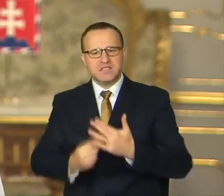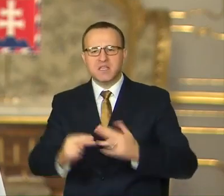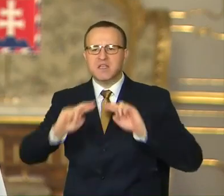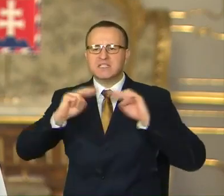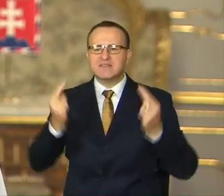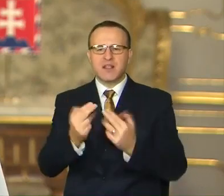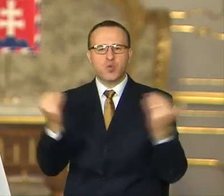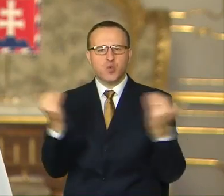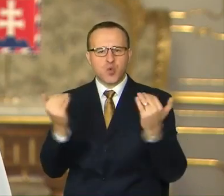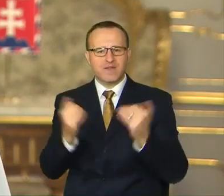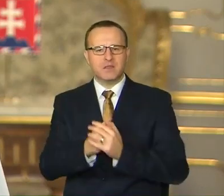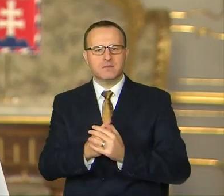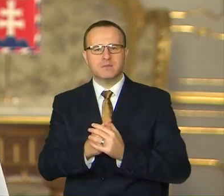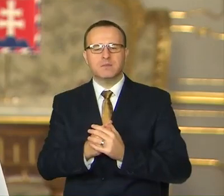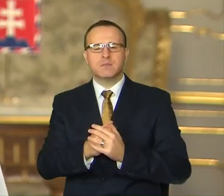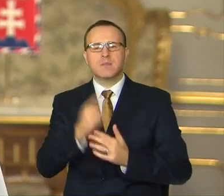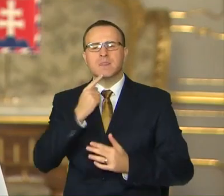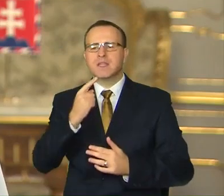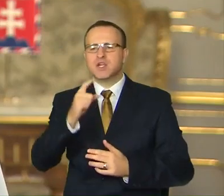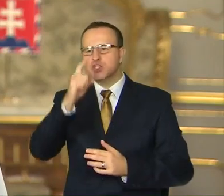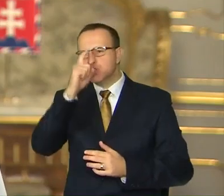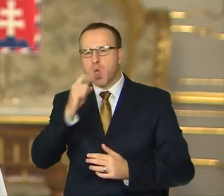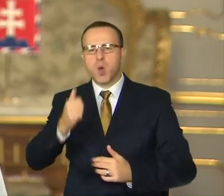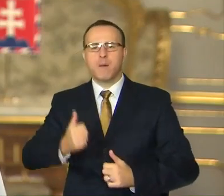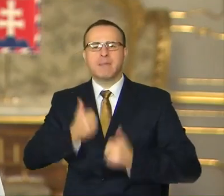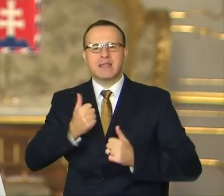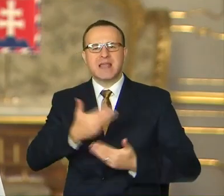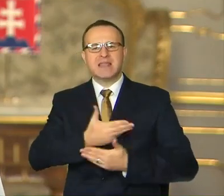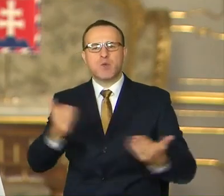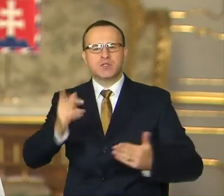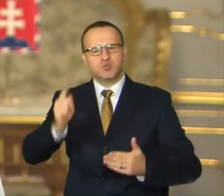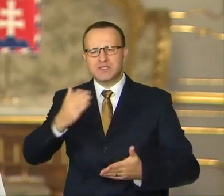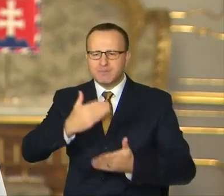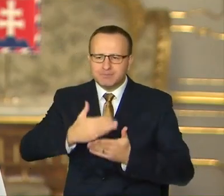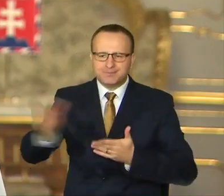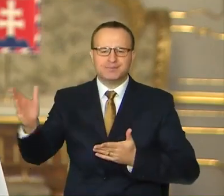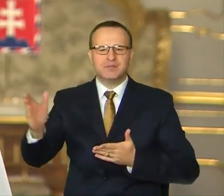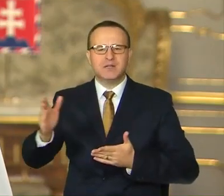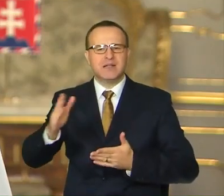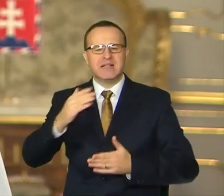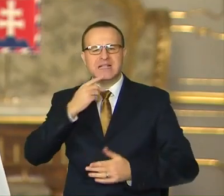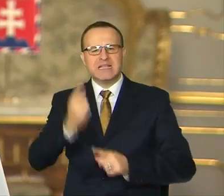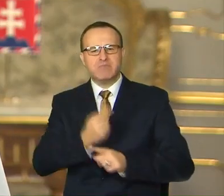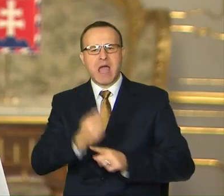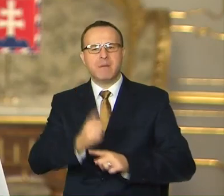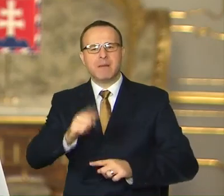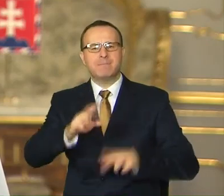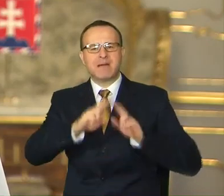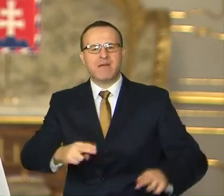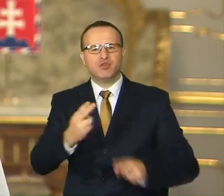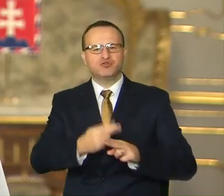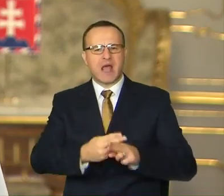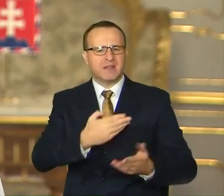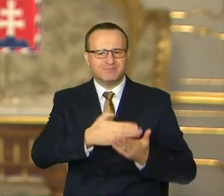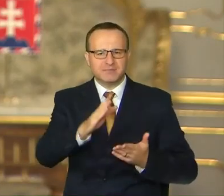úrovni. Odstraňme choroby mladej demokracie v podobe nedostatkov právneho štátu a naplno využíme potenciál,